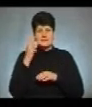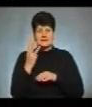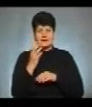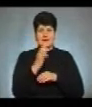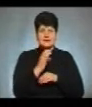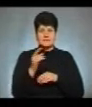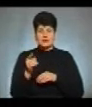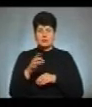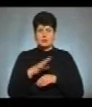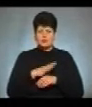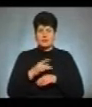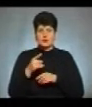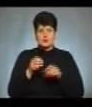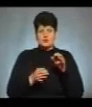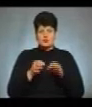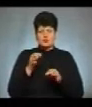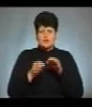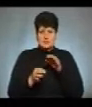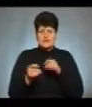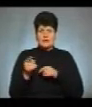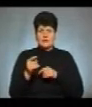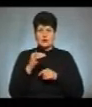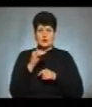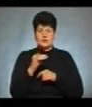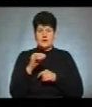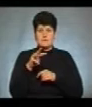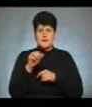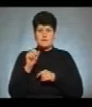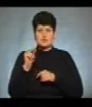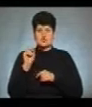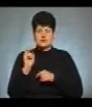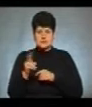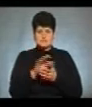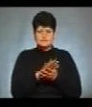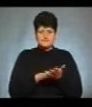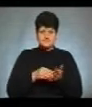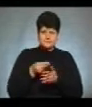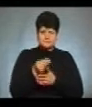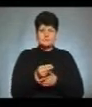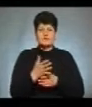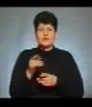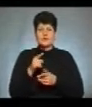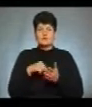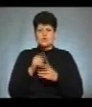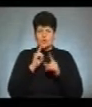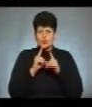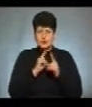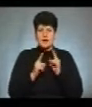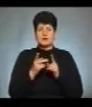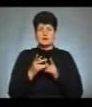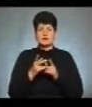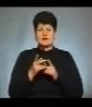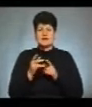відбулося в Тернопільському суді. Тернополянка Юлія Мамчак позивається до Тернопільської міськради, відділу Держархбудконтролю,